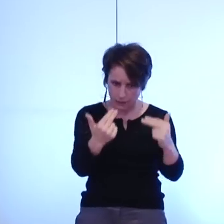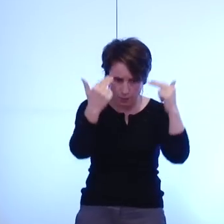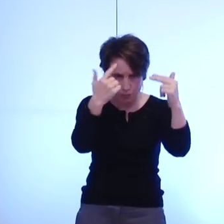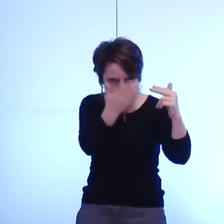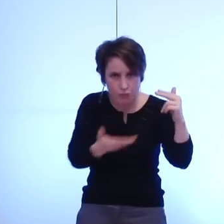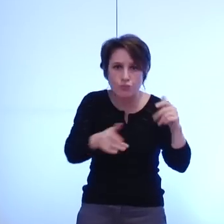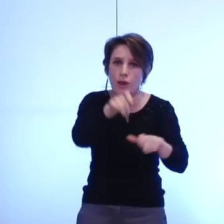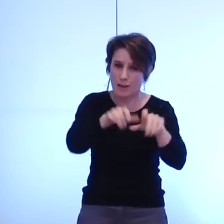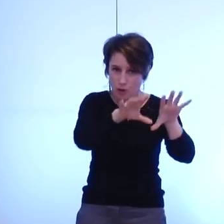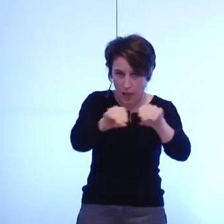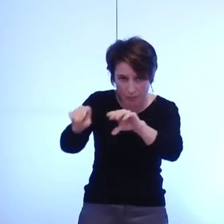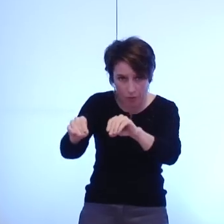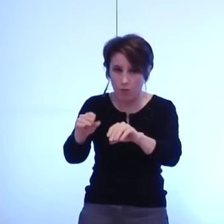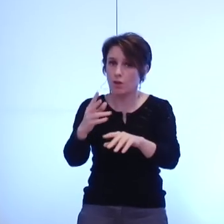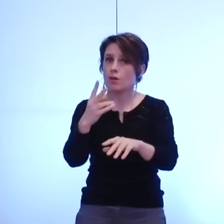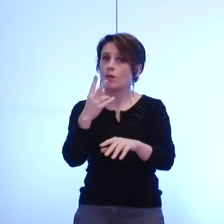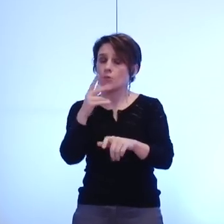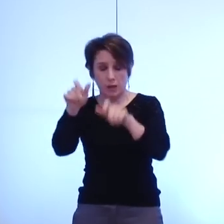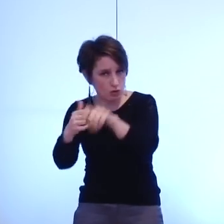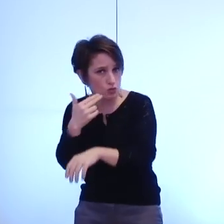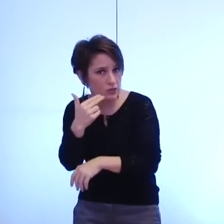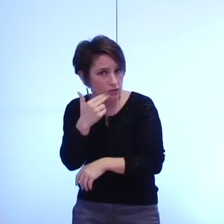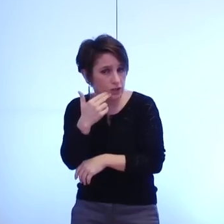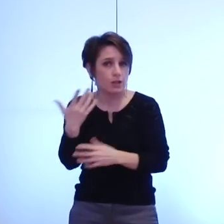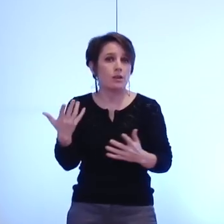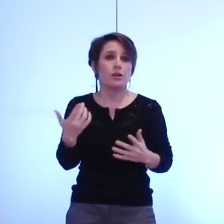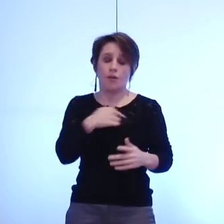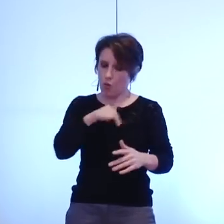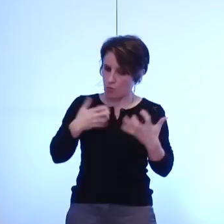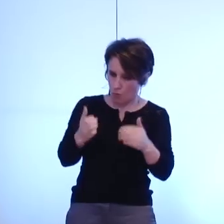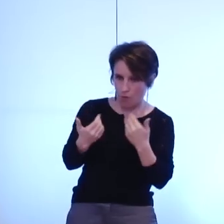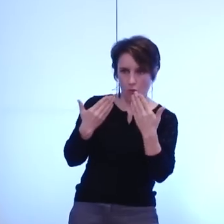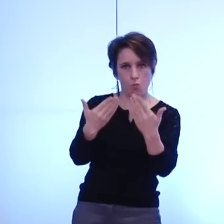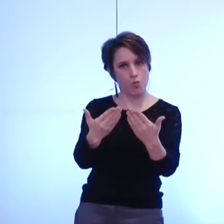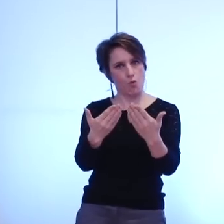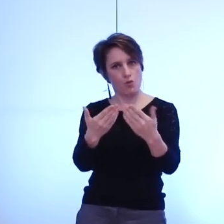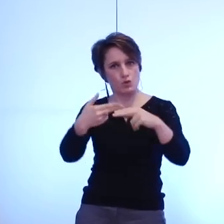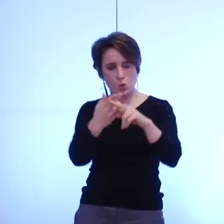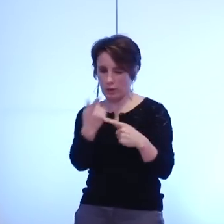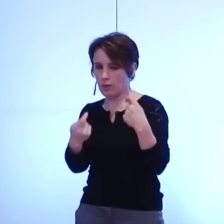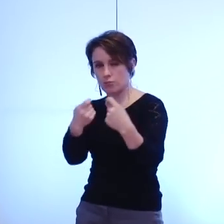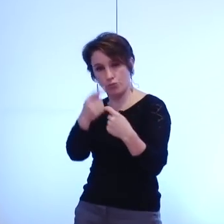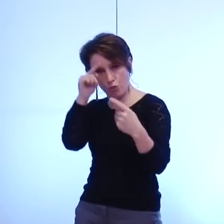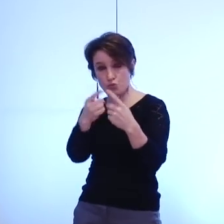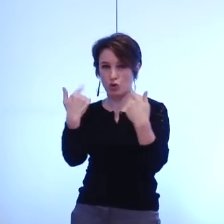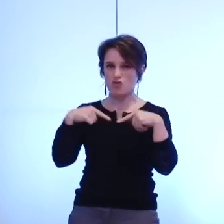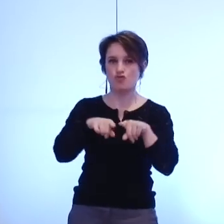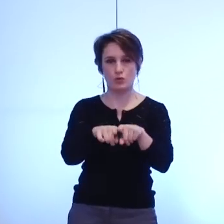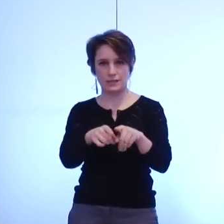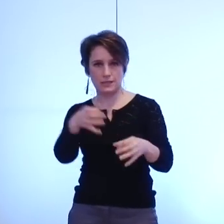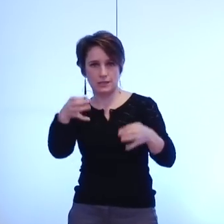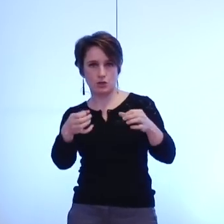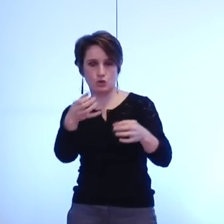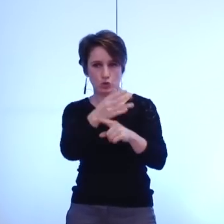réforme imposée nous voulons en faire un outil au service de la justice sociale de l'équité territoriale